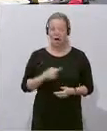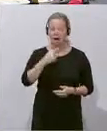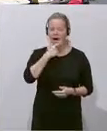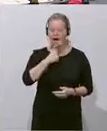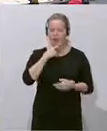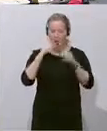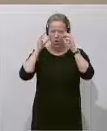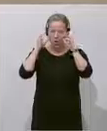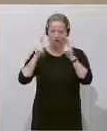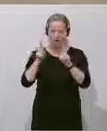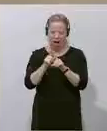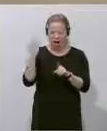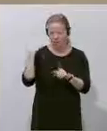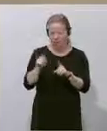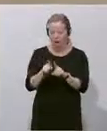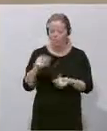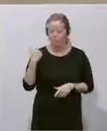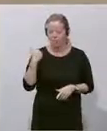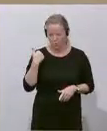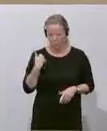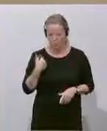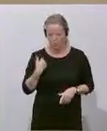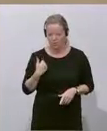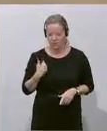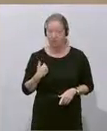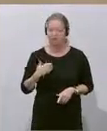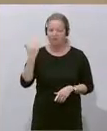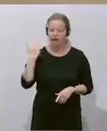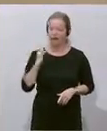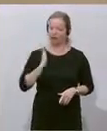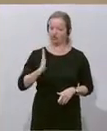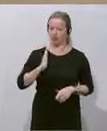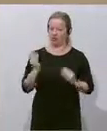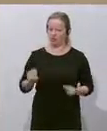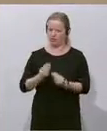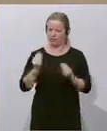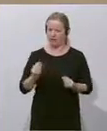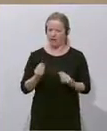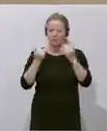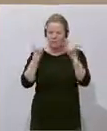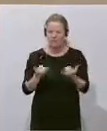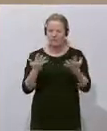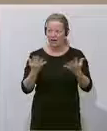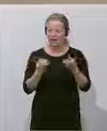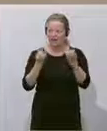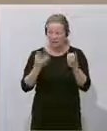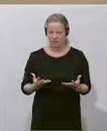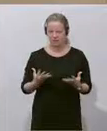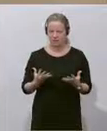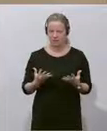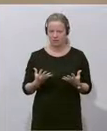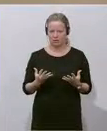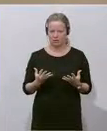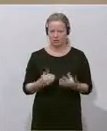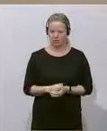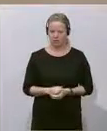mühsam, aber die haben wenigstens einen gewissen Anstand noch gehabt. Aber was da jetzt passiert, ist,